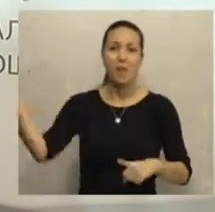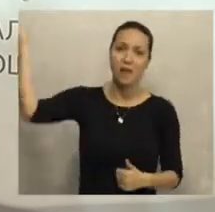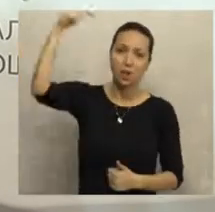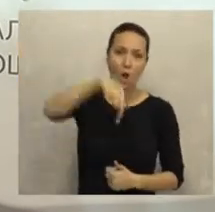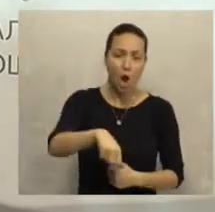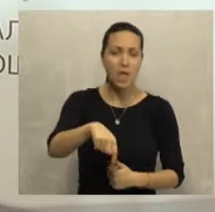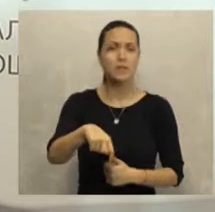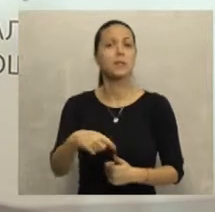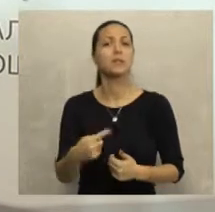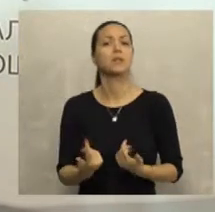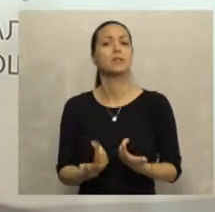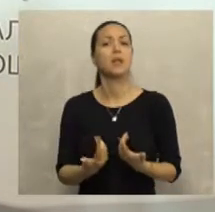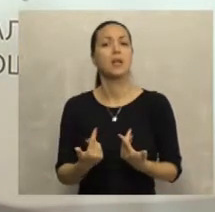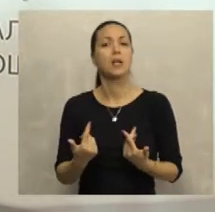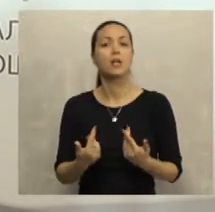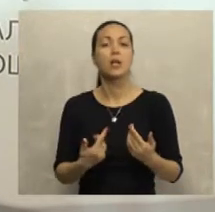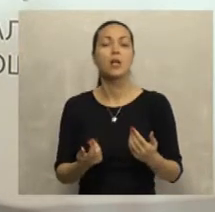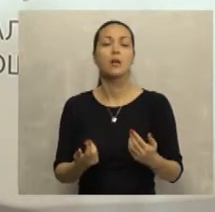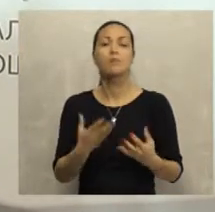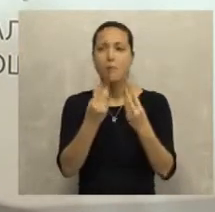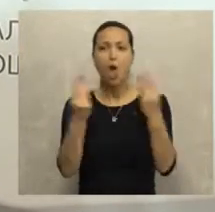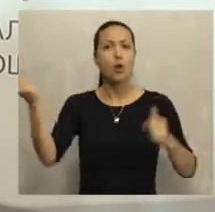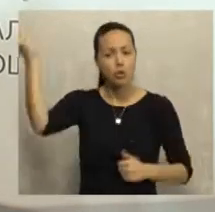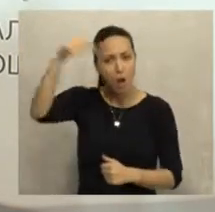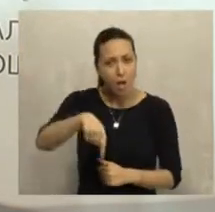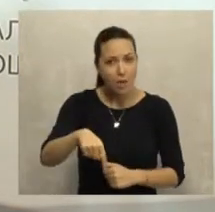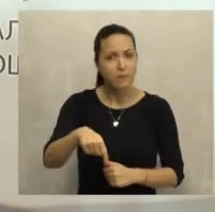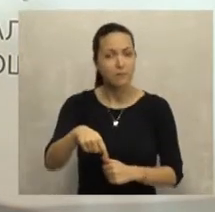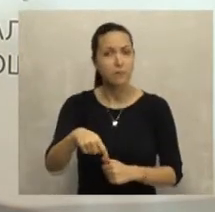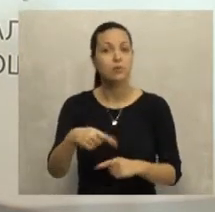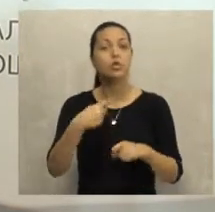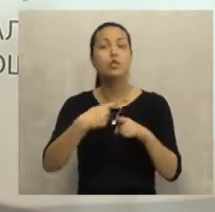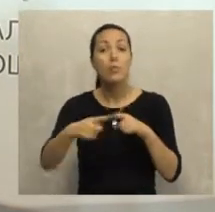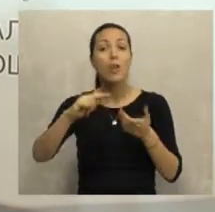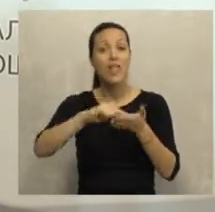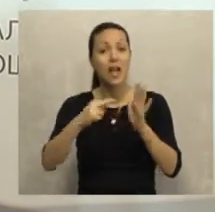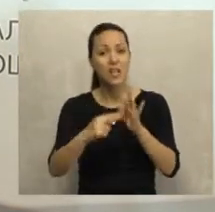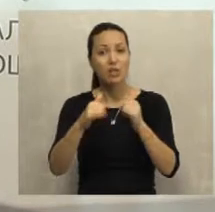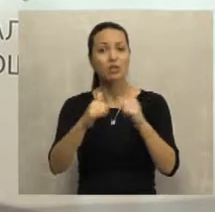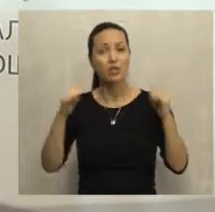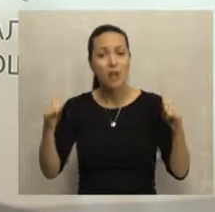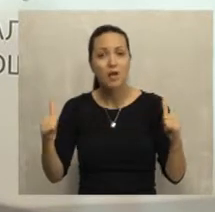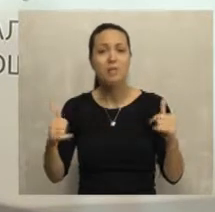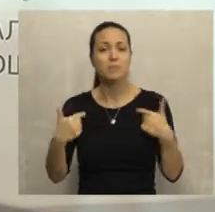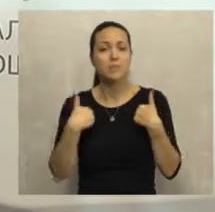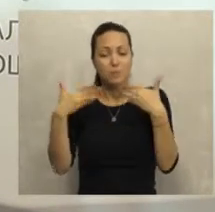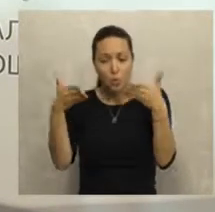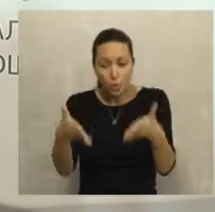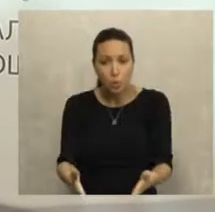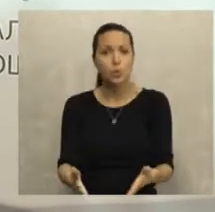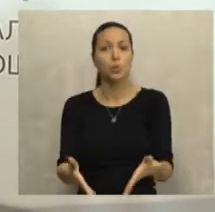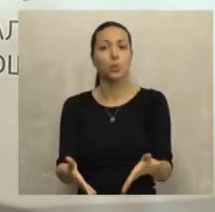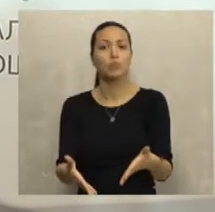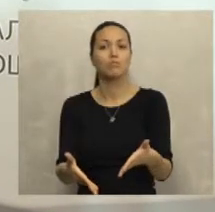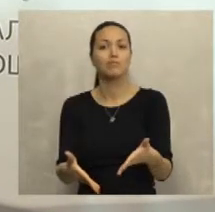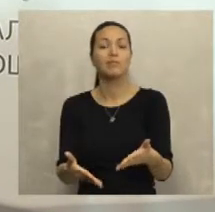kompanije velike dolaze u velikoj meri na naše područje. I zbog tehnološkog razvoja i tako dalje